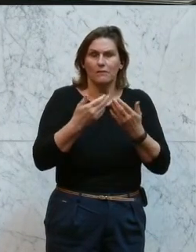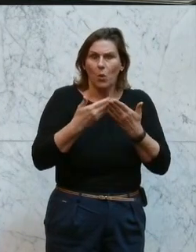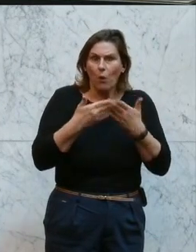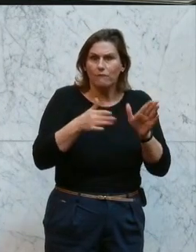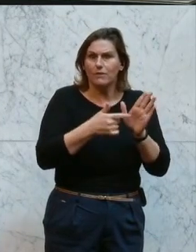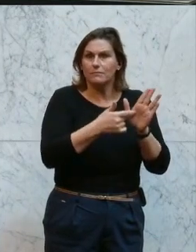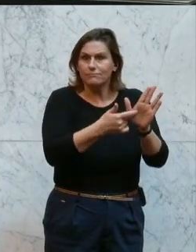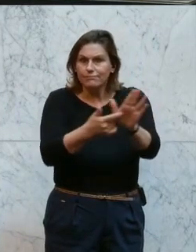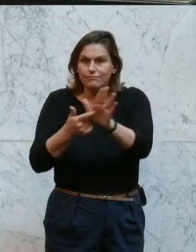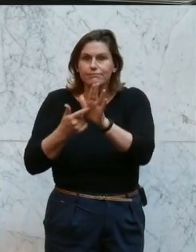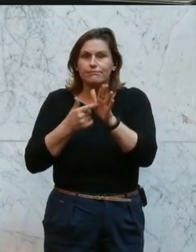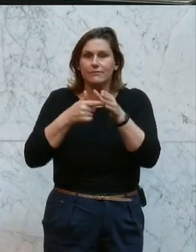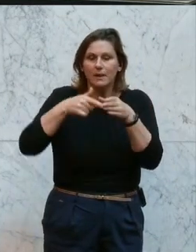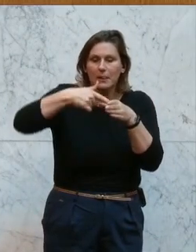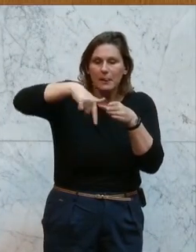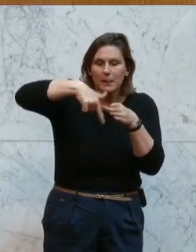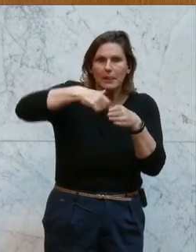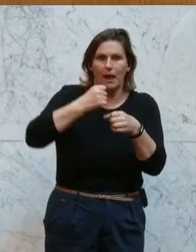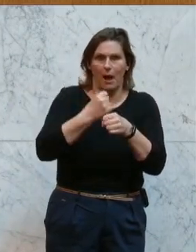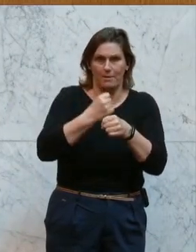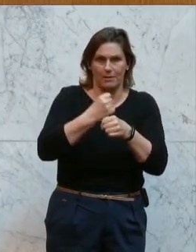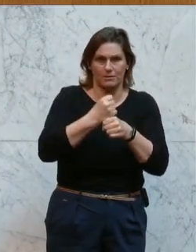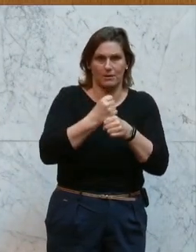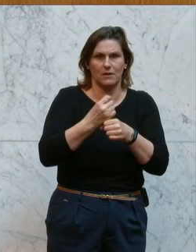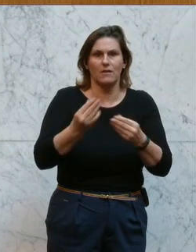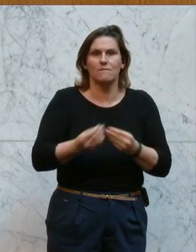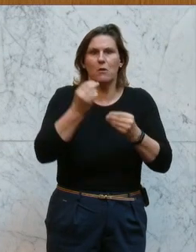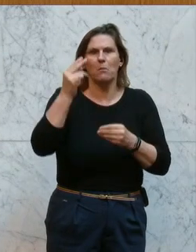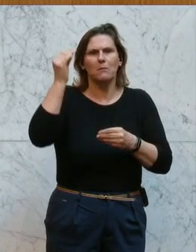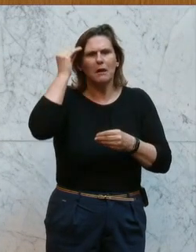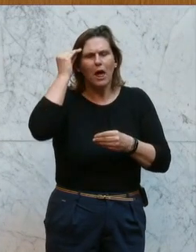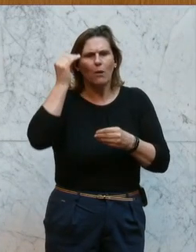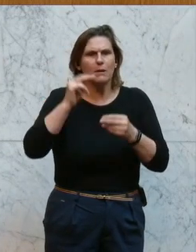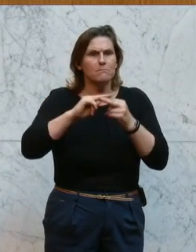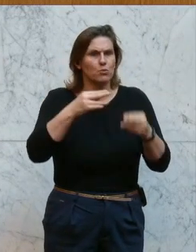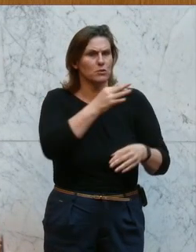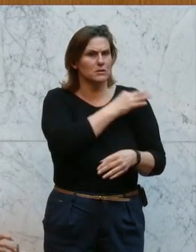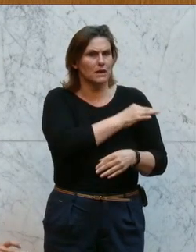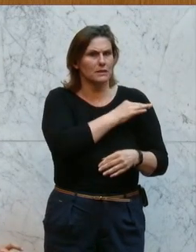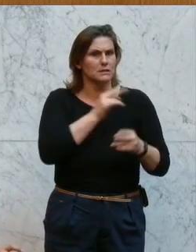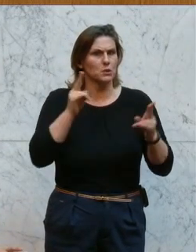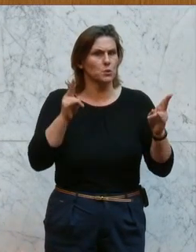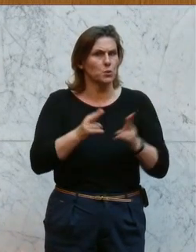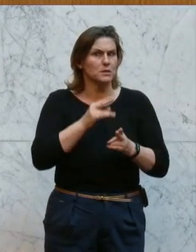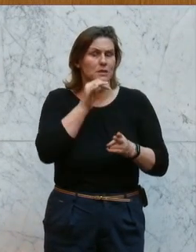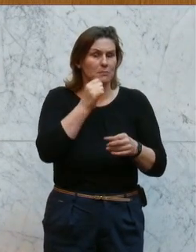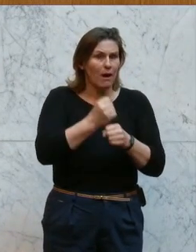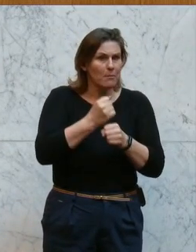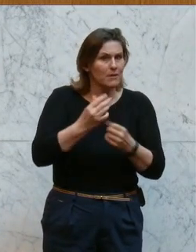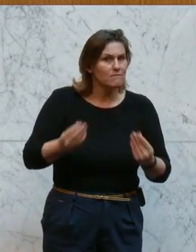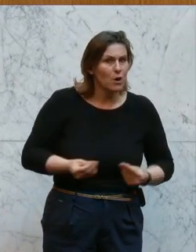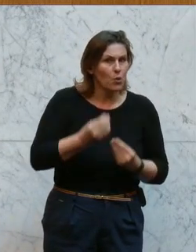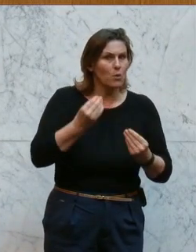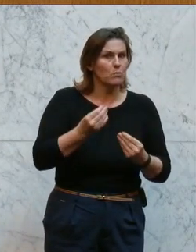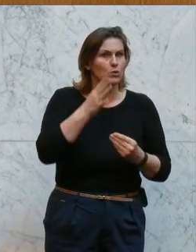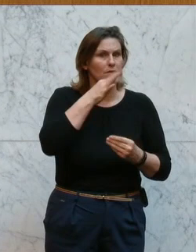Machenschaften. Und warum glauben Sie denn, dass Bundeskanzler Kurz nicht mehr in Amt und Würden ist? Oder die Minister